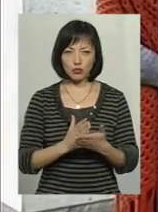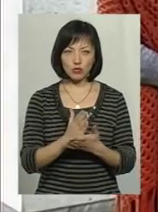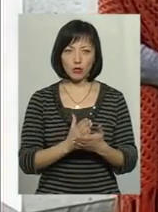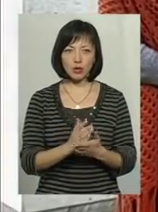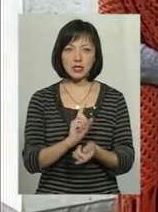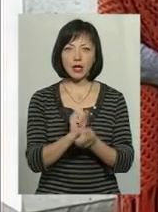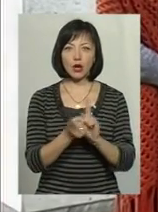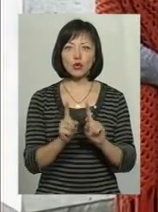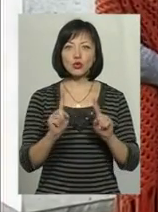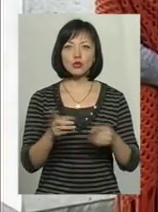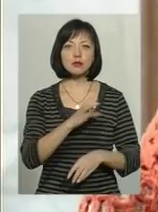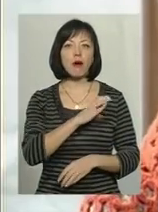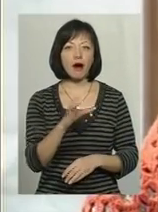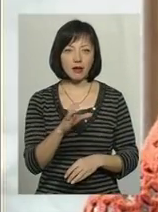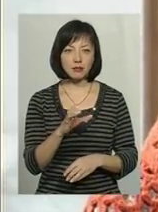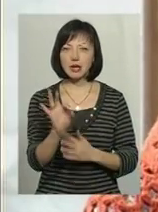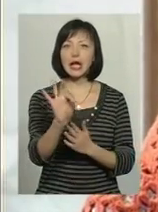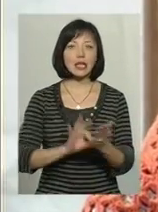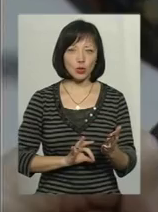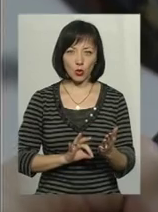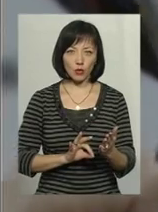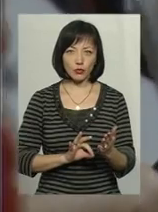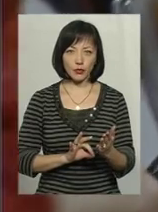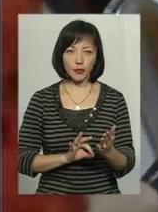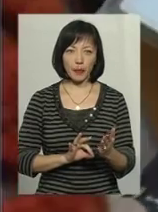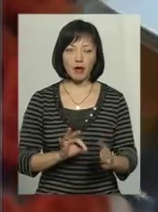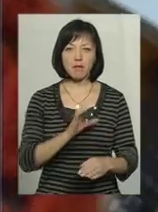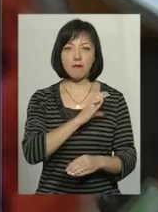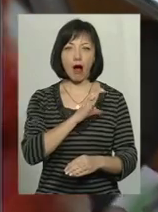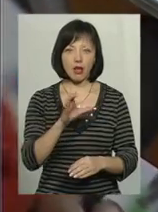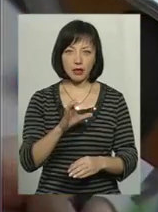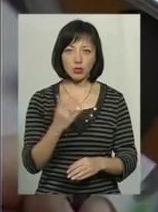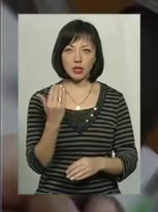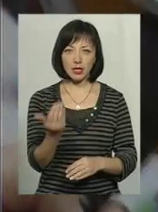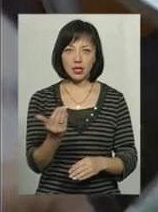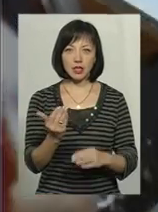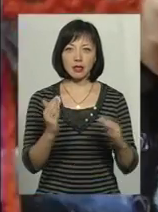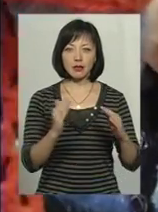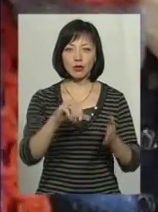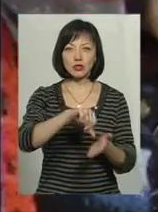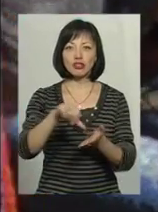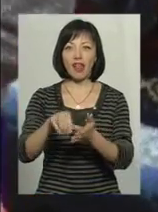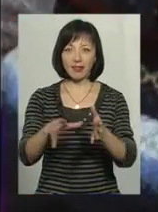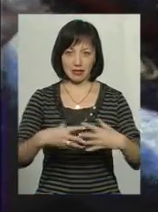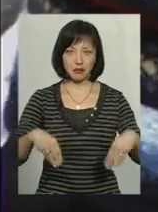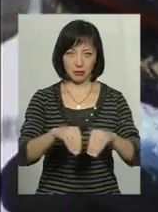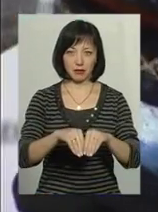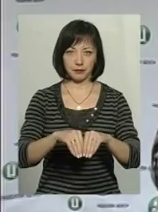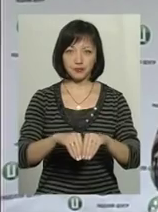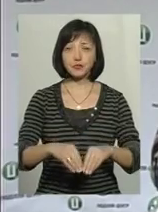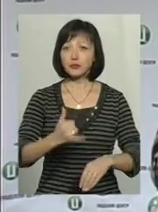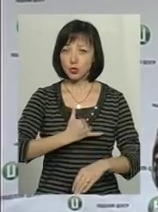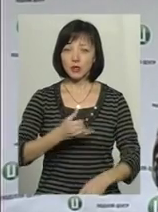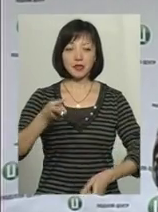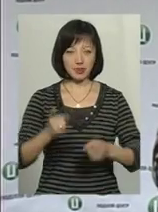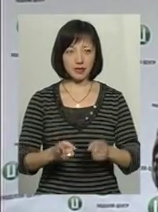багатими, а різко багатіють їхні домочадці. В нас дійсно